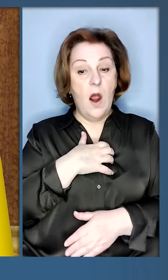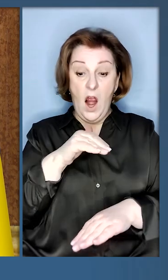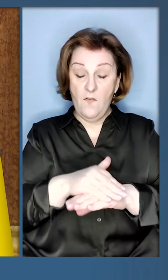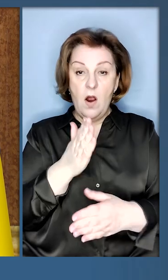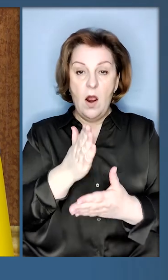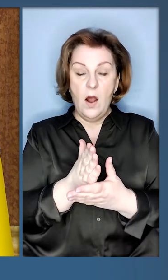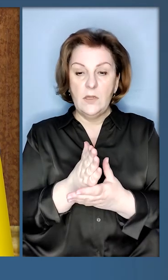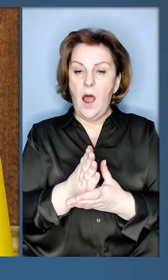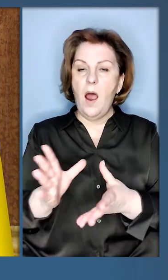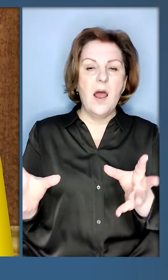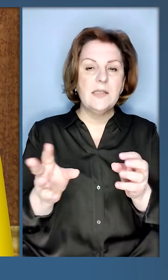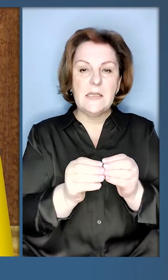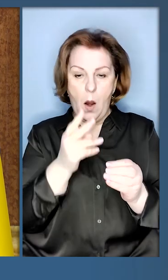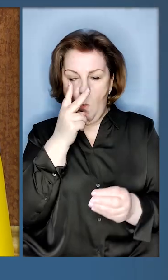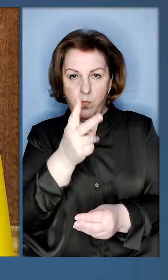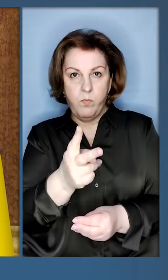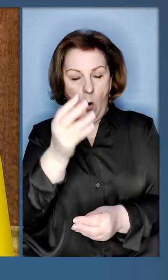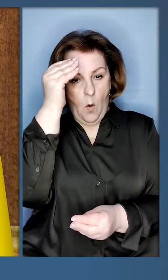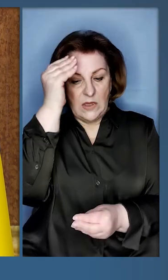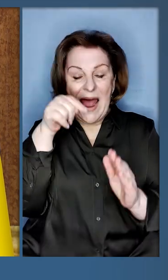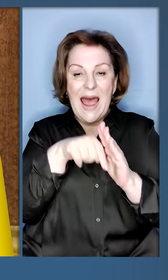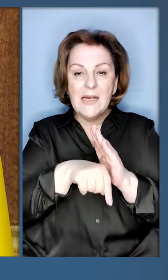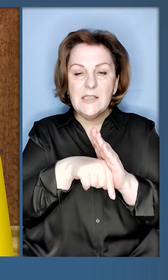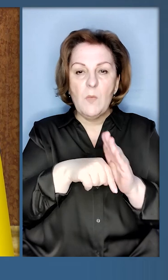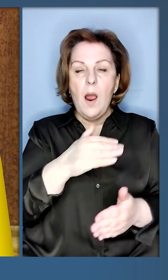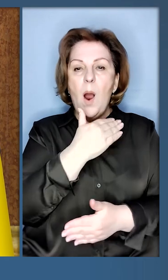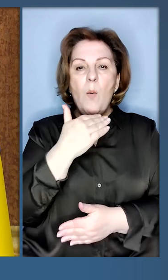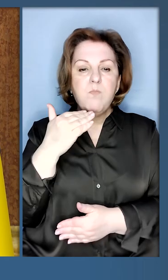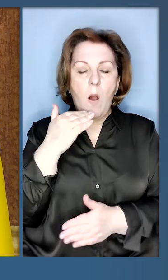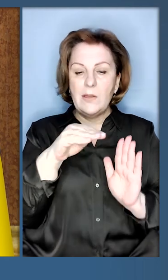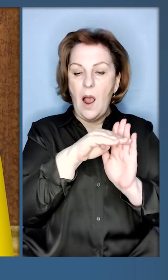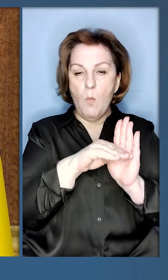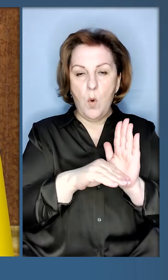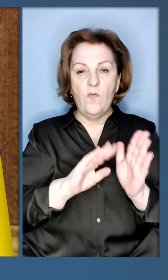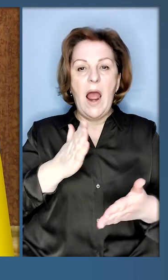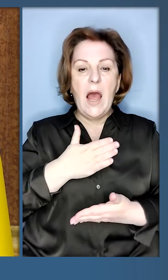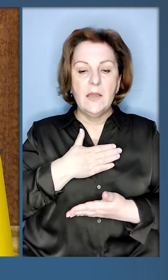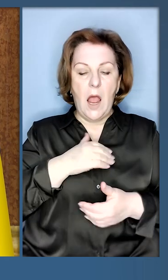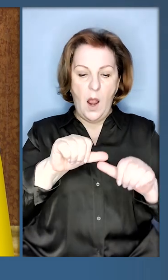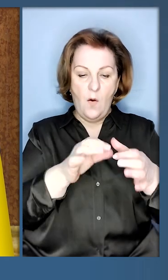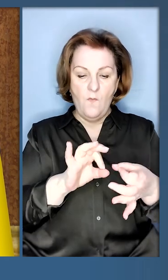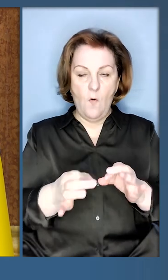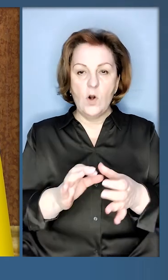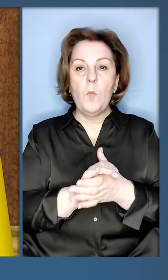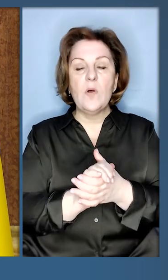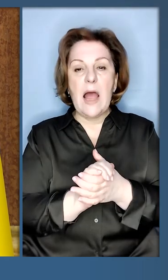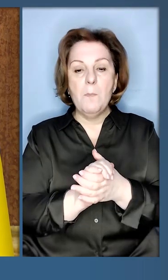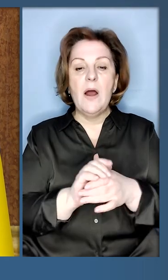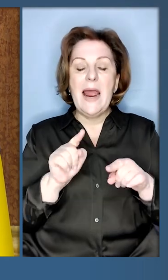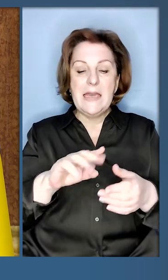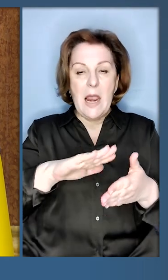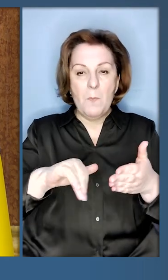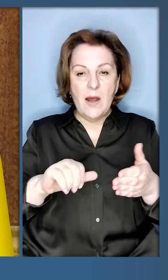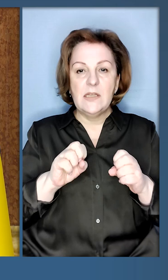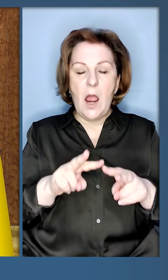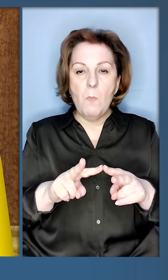спільний погляд на зміст багатьох пунктів нашої формули миру, її безпекові